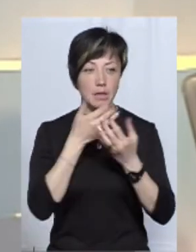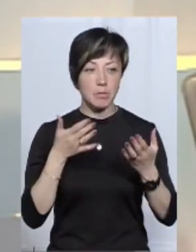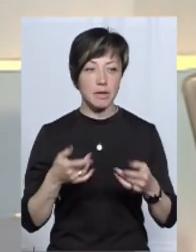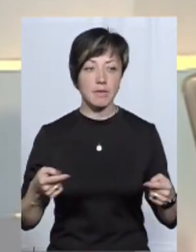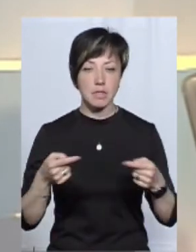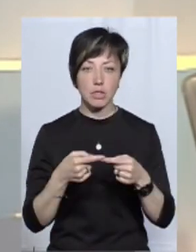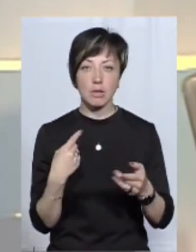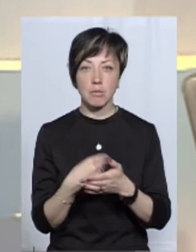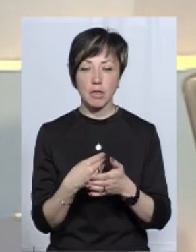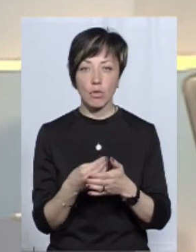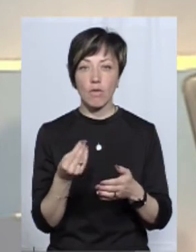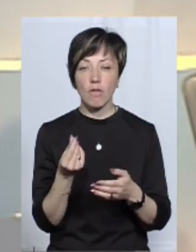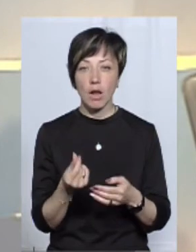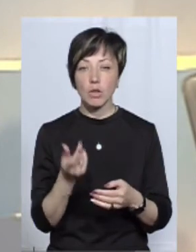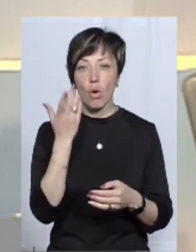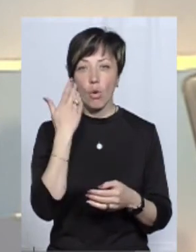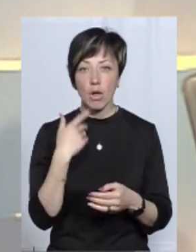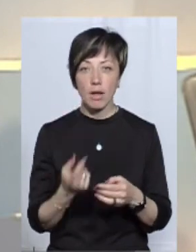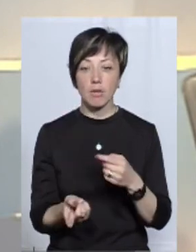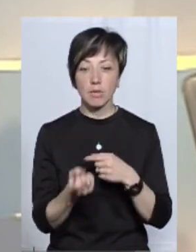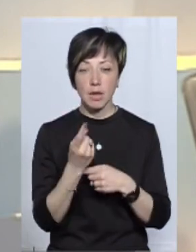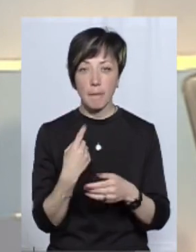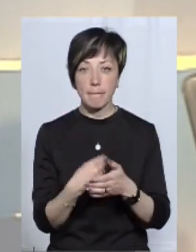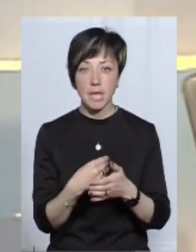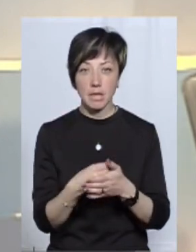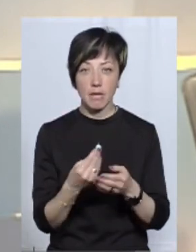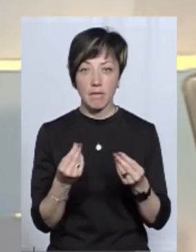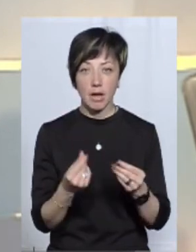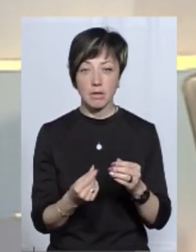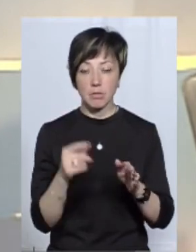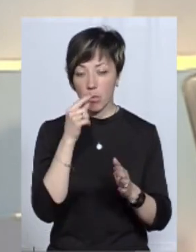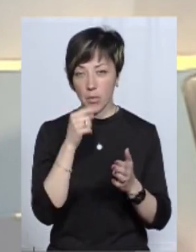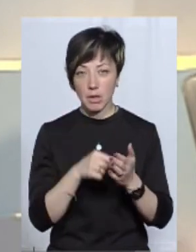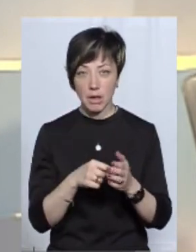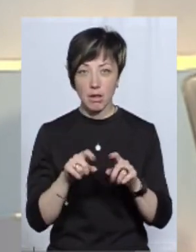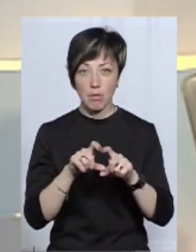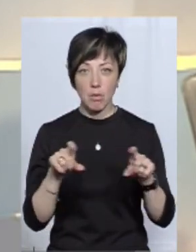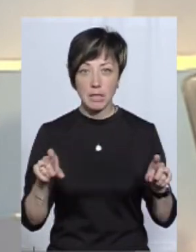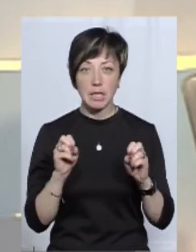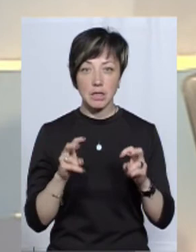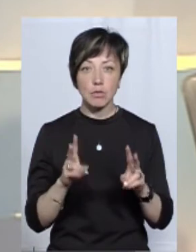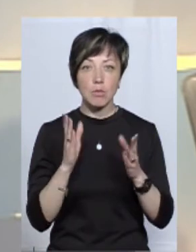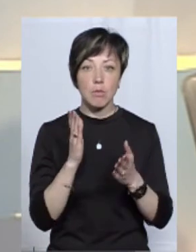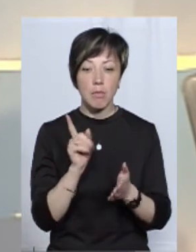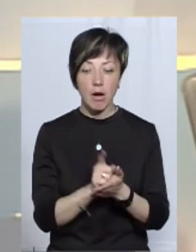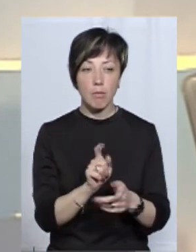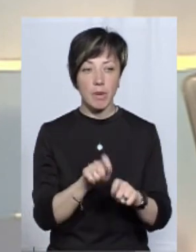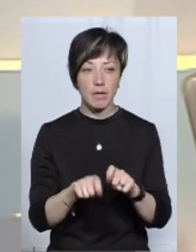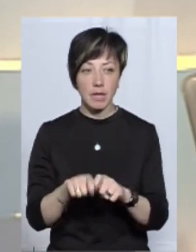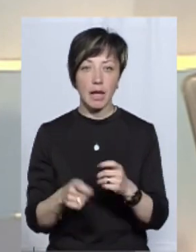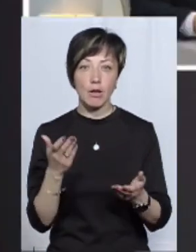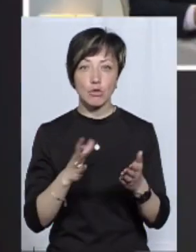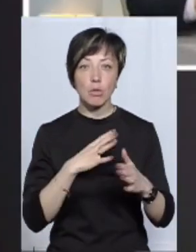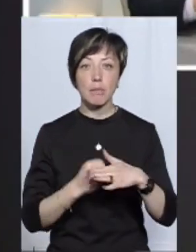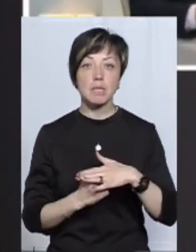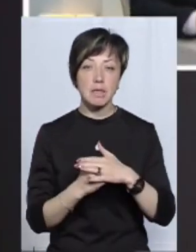визначати митну вартість. Коли вже випадала митна вартість в базу як ризик, тільки тоді він мав перевірити. І якщо